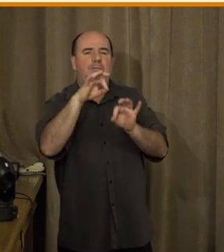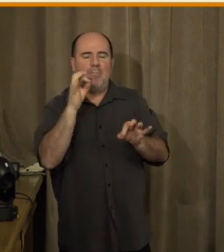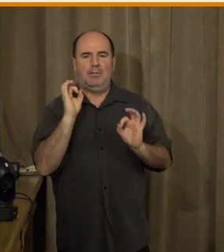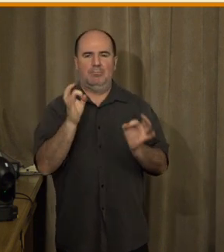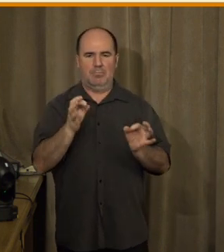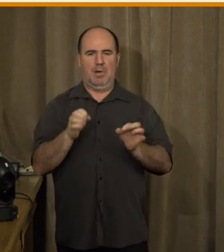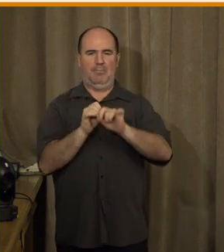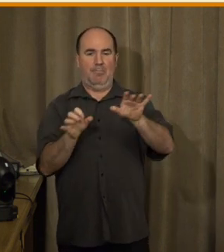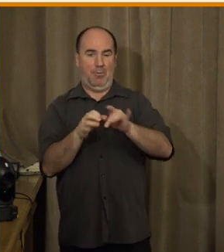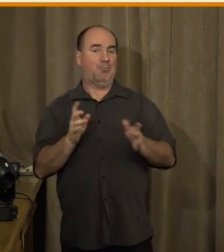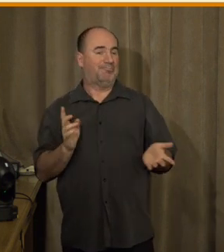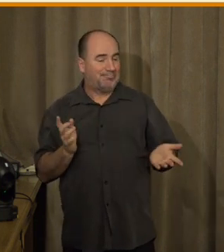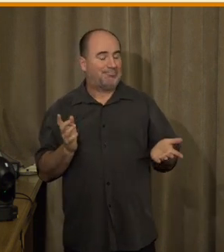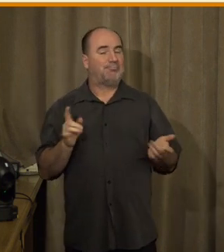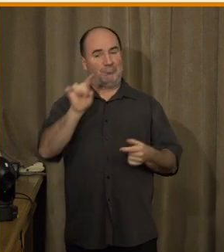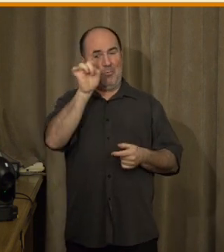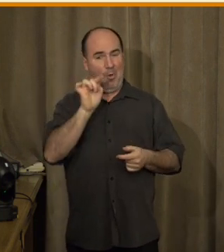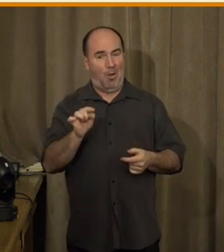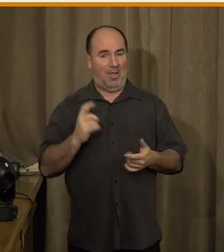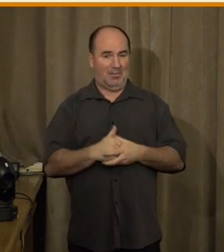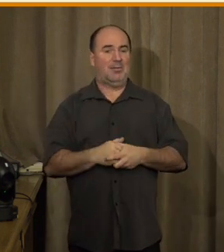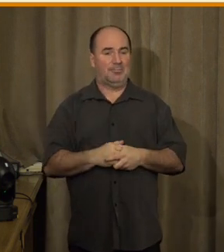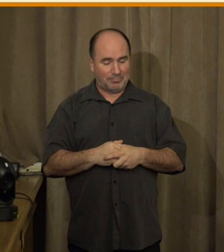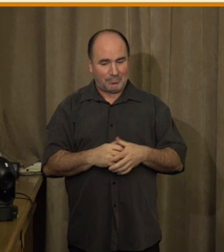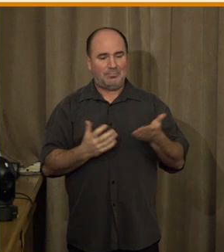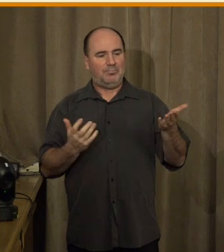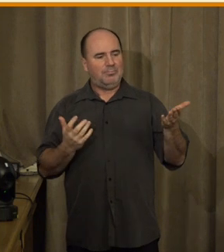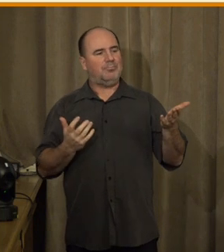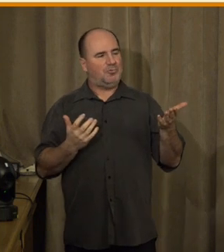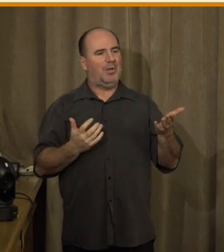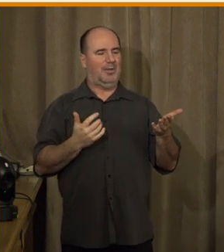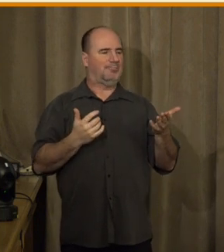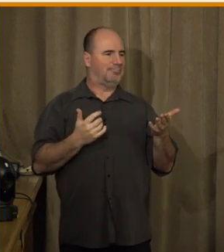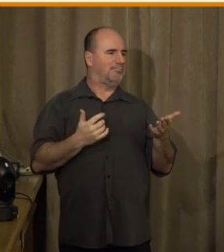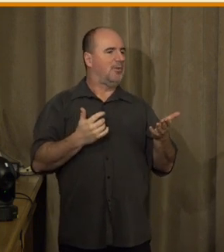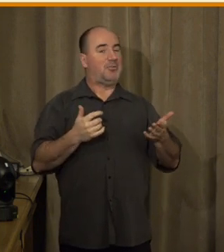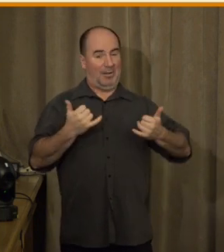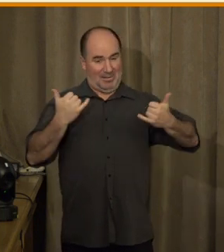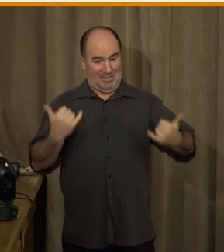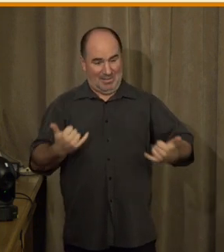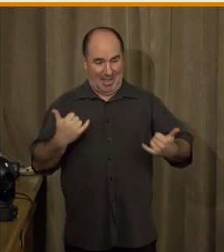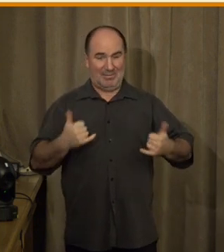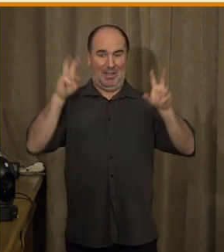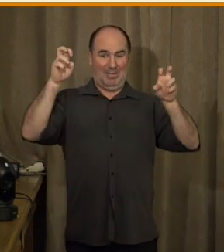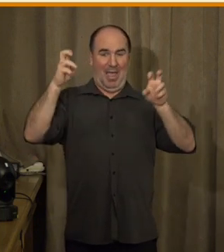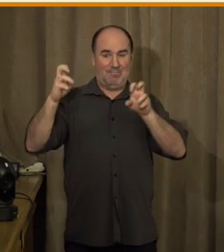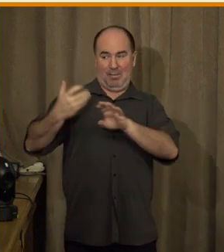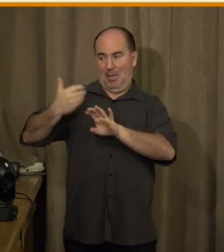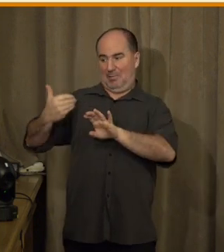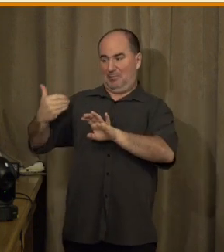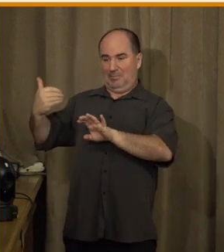mají omezené zdroje a vlastně všechny ty témata, všechna ta témata, která tady dnes zazněla, se týkají